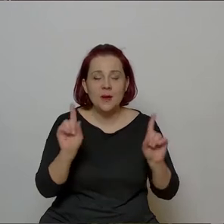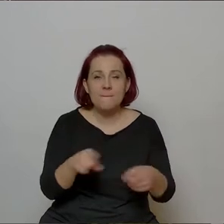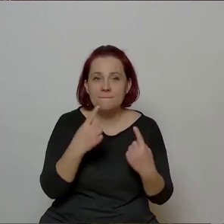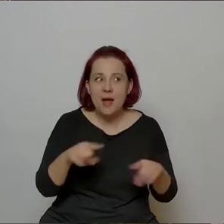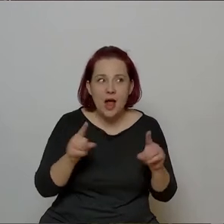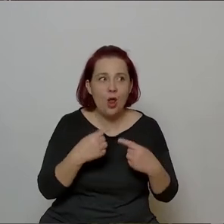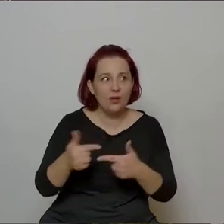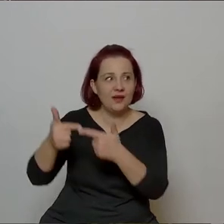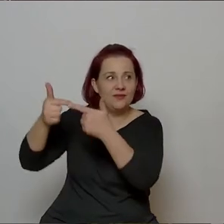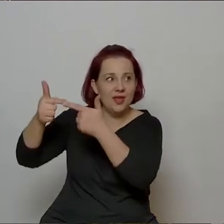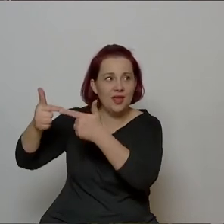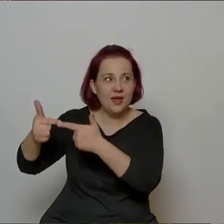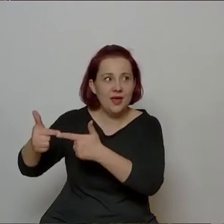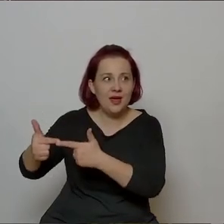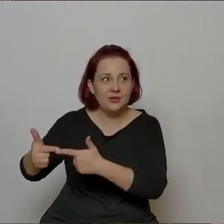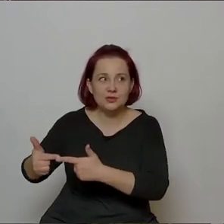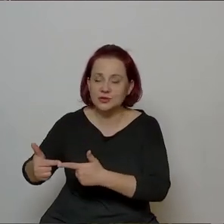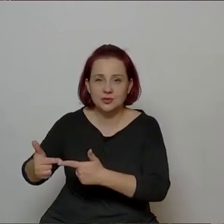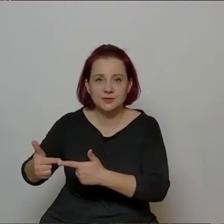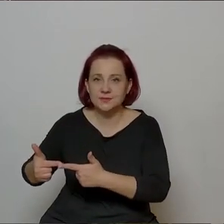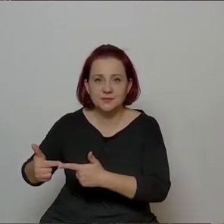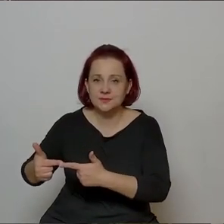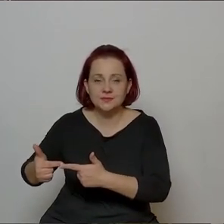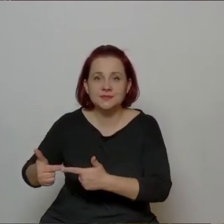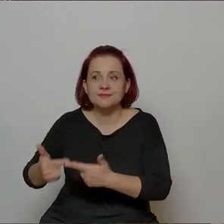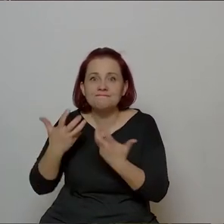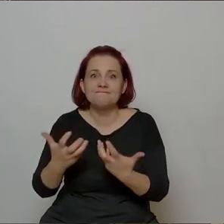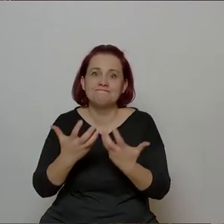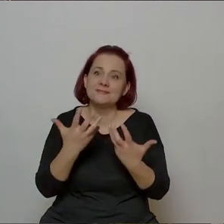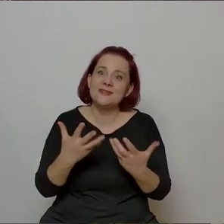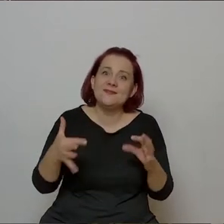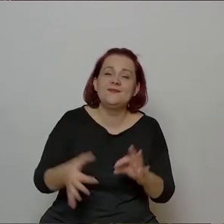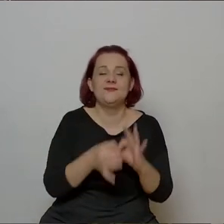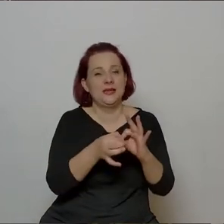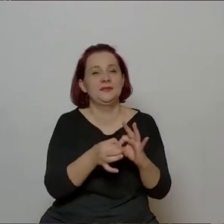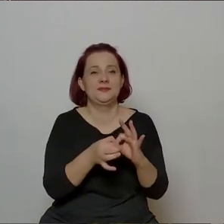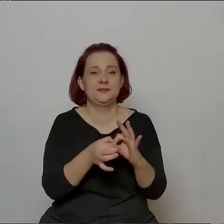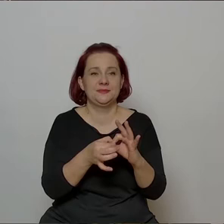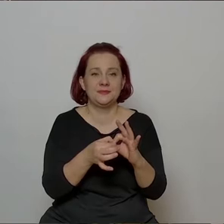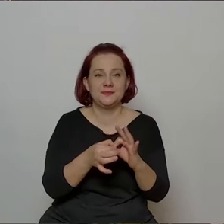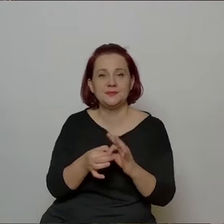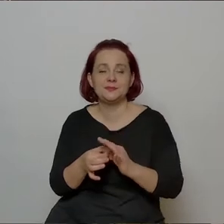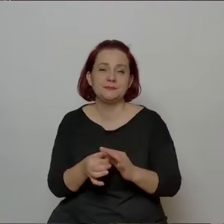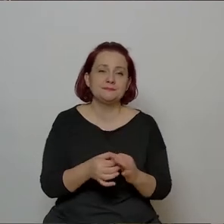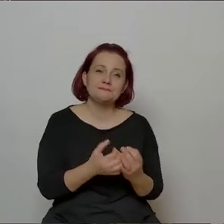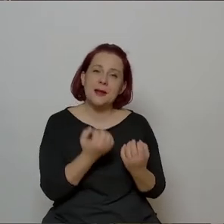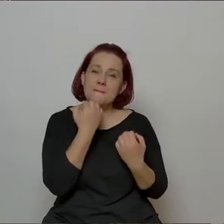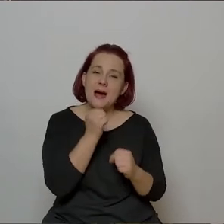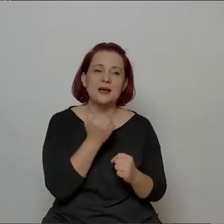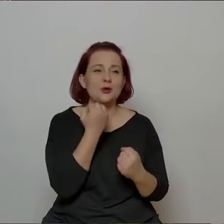wiersza wydaje się aż prosić, żeby stosować takie idiomy bardzo jakoś